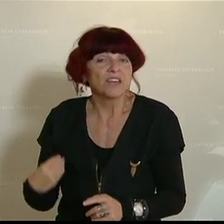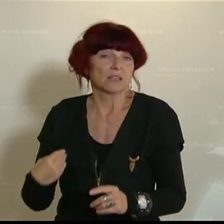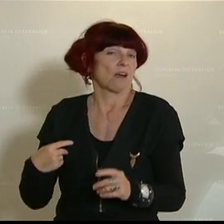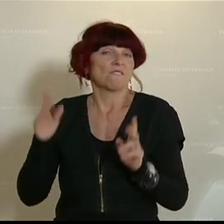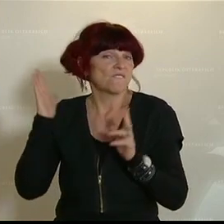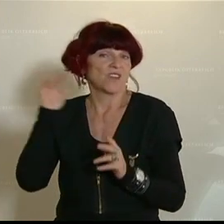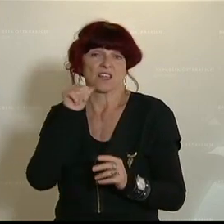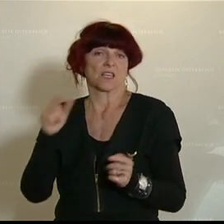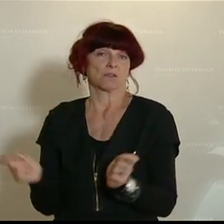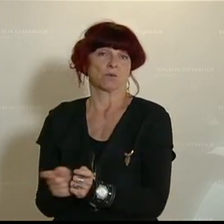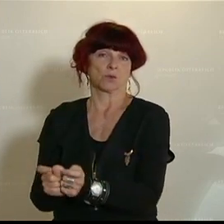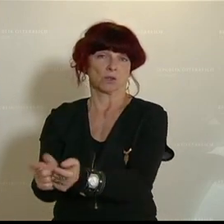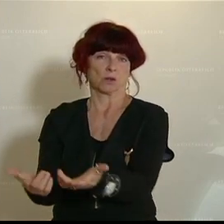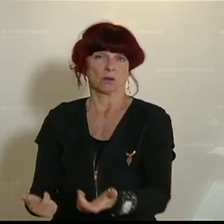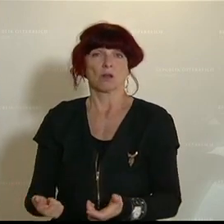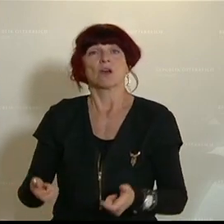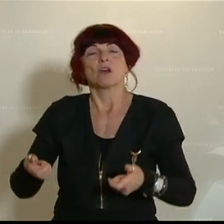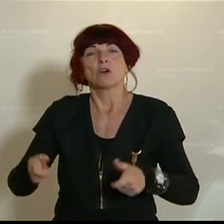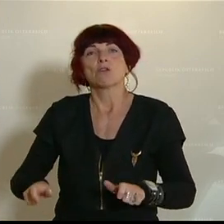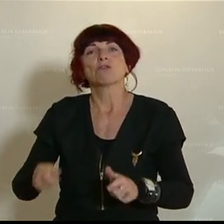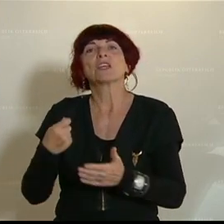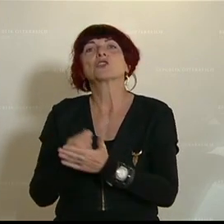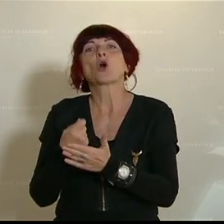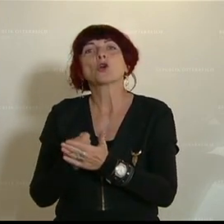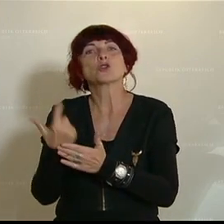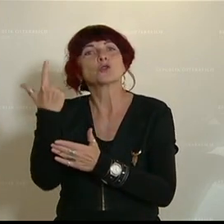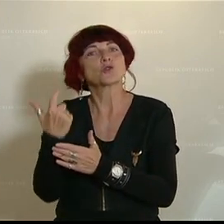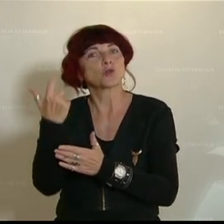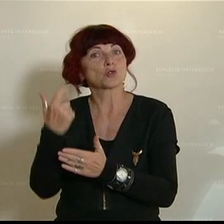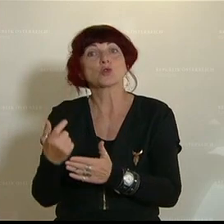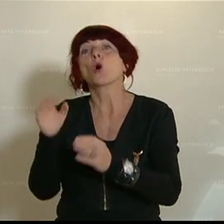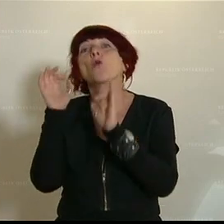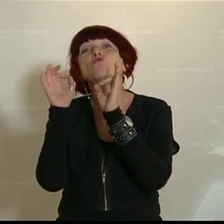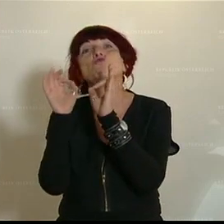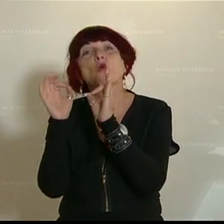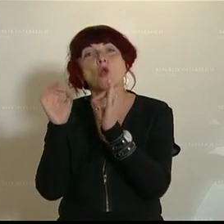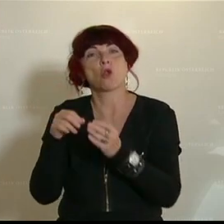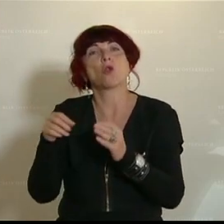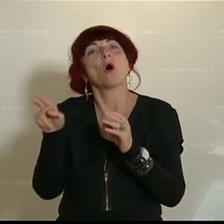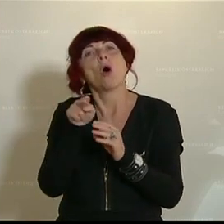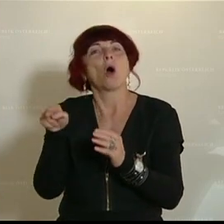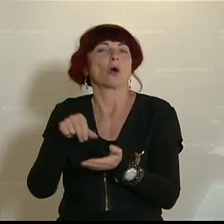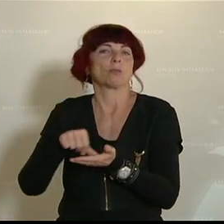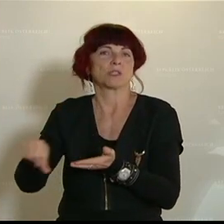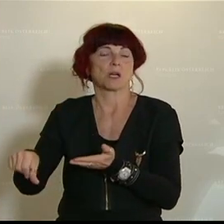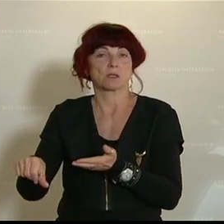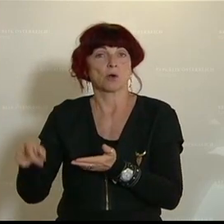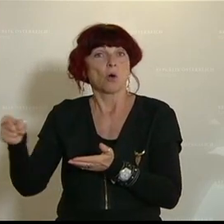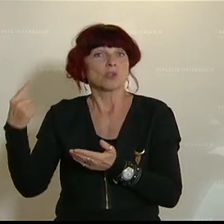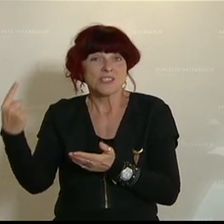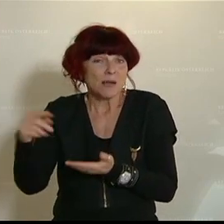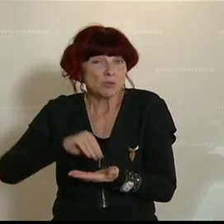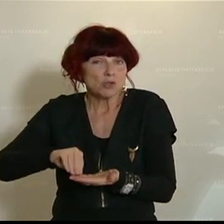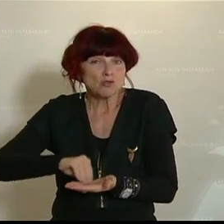Aus dem Fixkostenzuschuss ist noch null rausgegangen und so wie Sie schreiben, wird so wie er jetzt aufgesetzt ist,